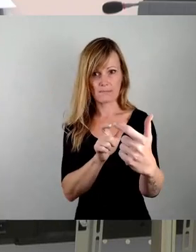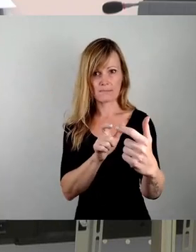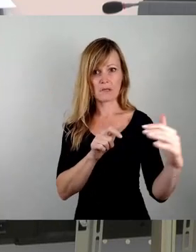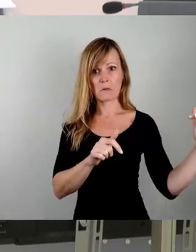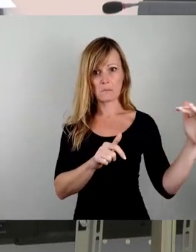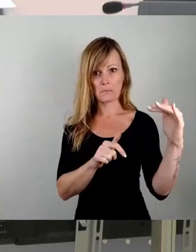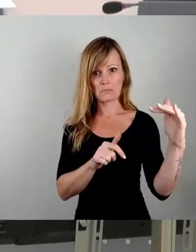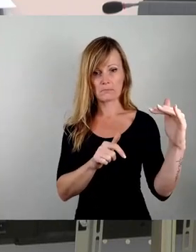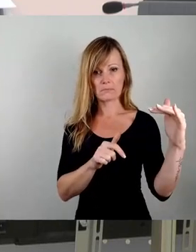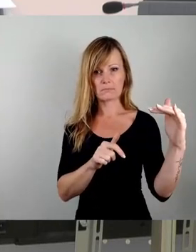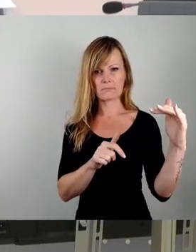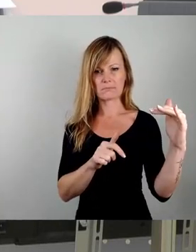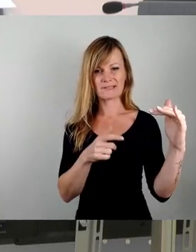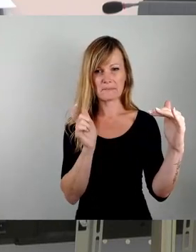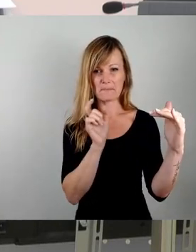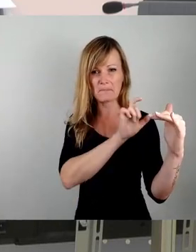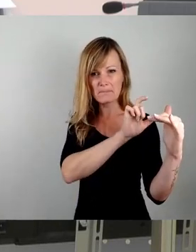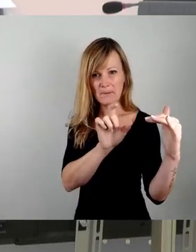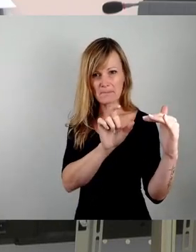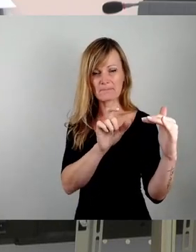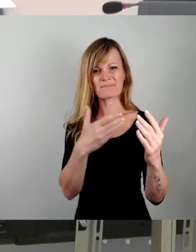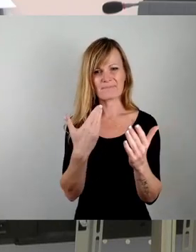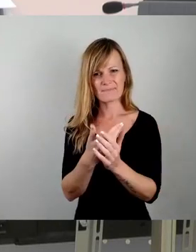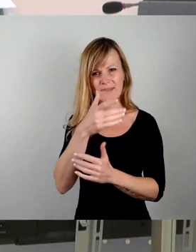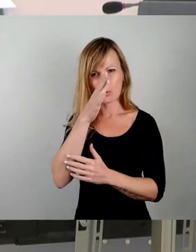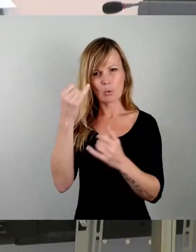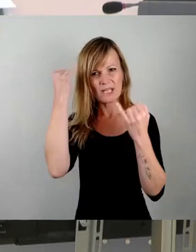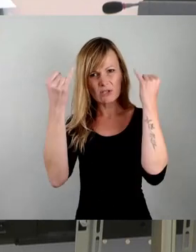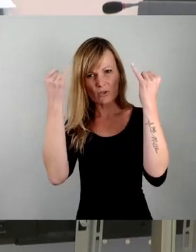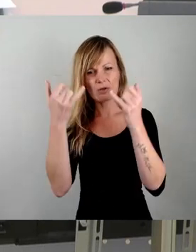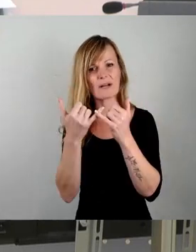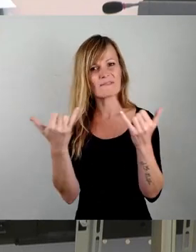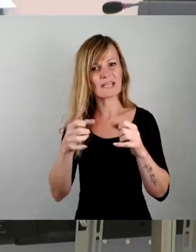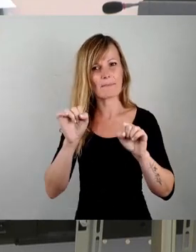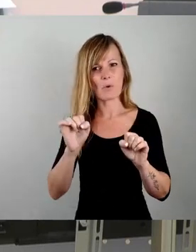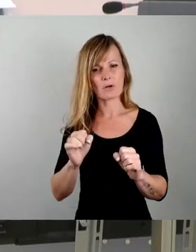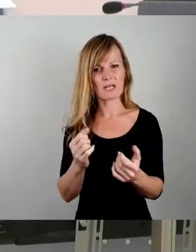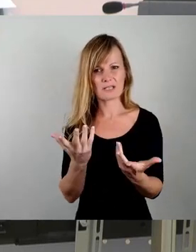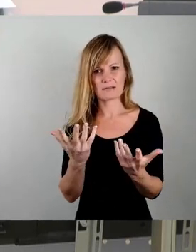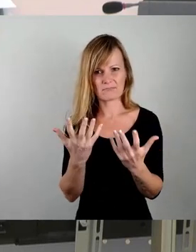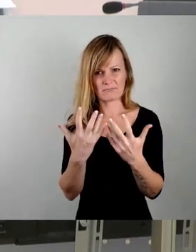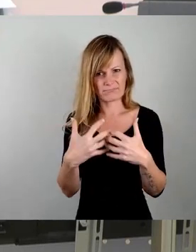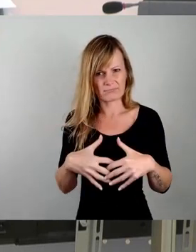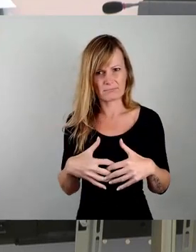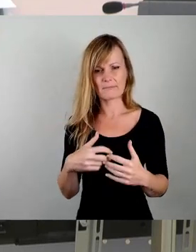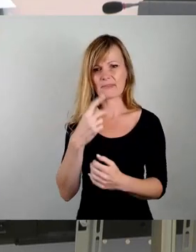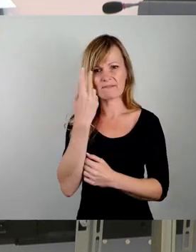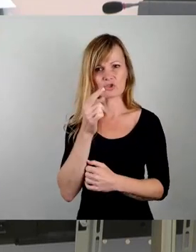Herren, wie kann man das mit seiner grünen Ideologie vereinbaren? Verstehe ich nicht. Wer die